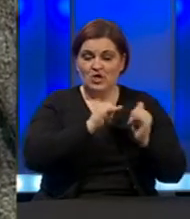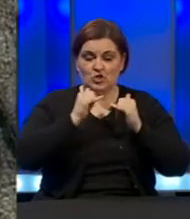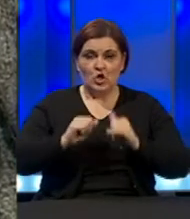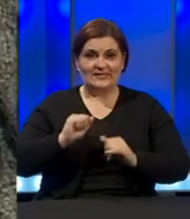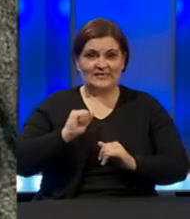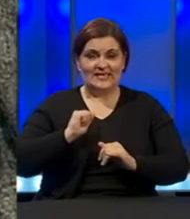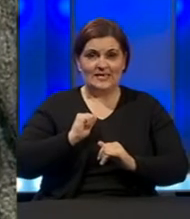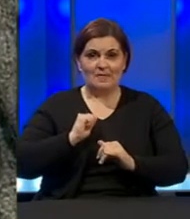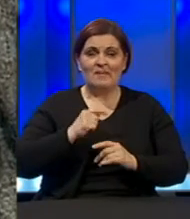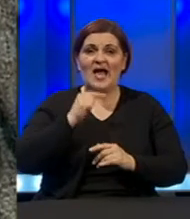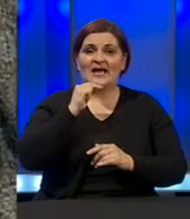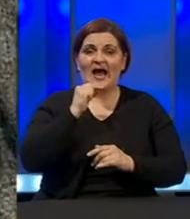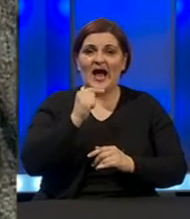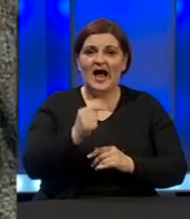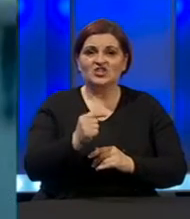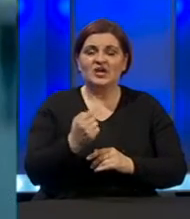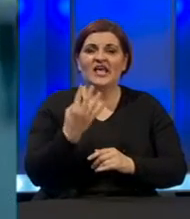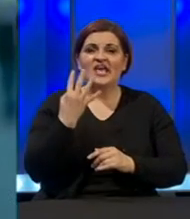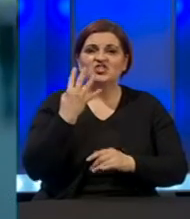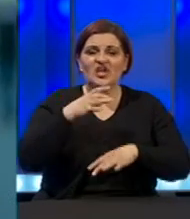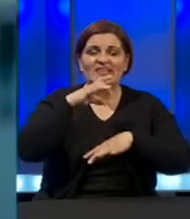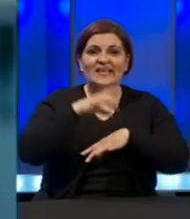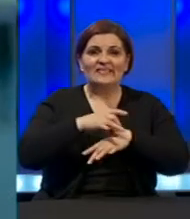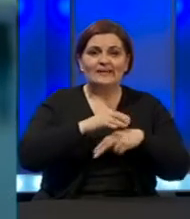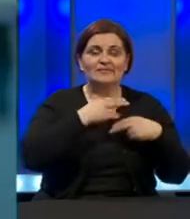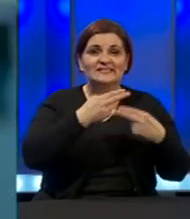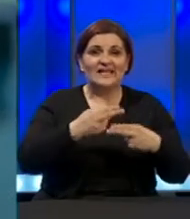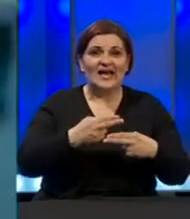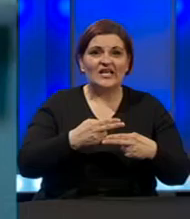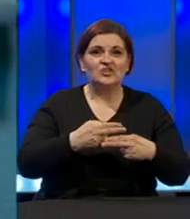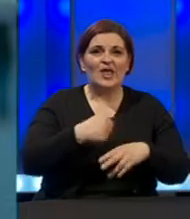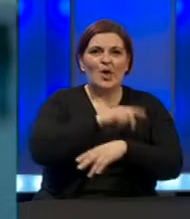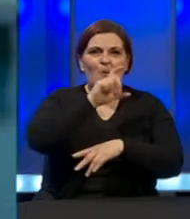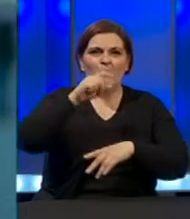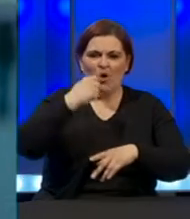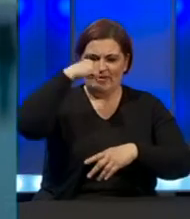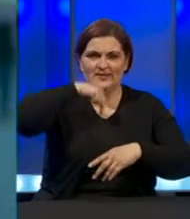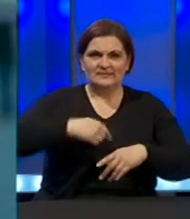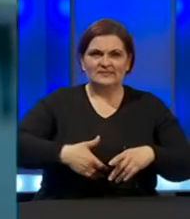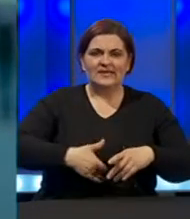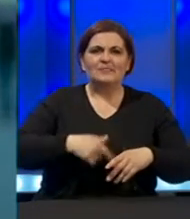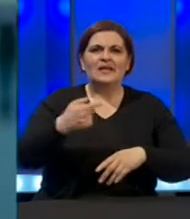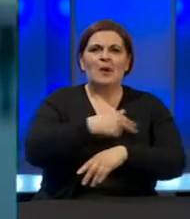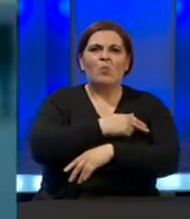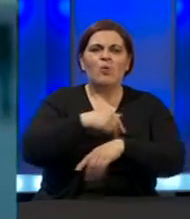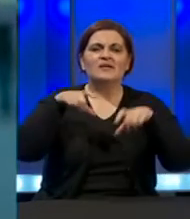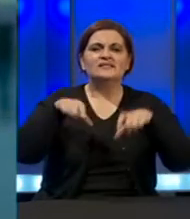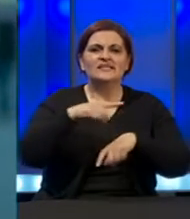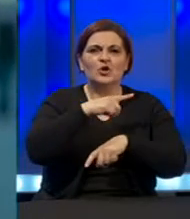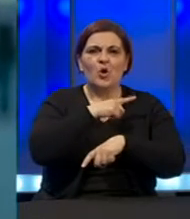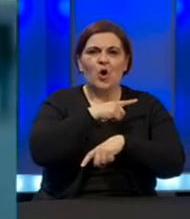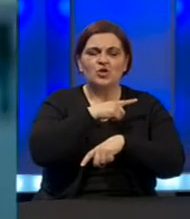raspolažemo kažu da su četiri ljekara zaražena na gastroenterohepatološkoj klinici na kliničkom centru